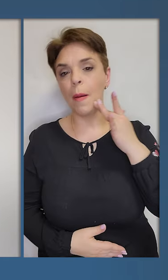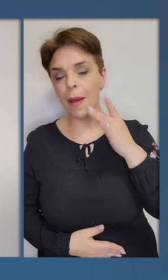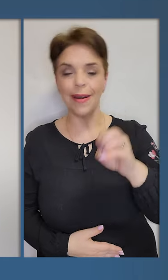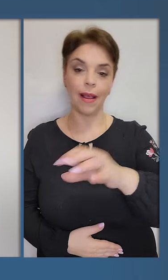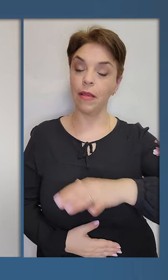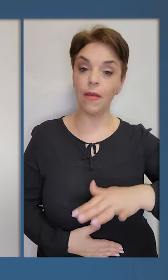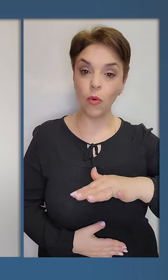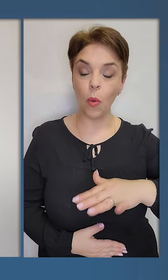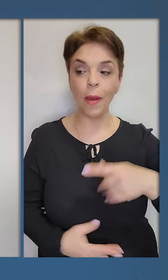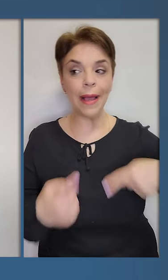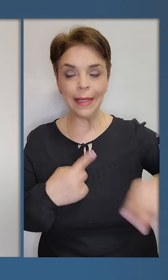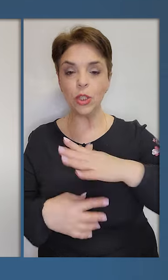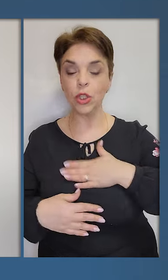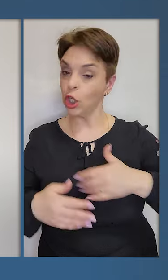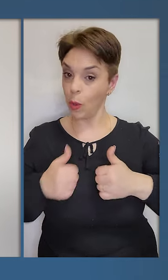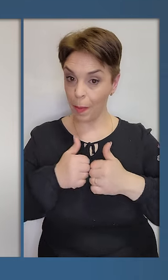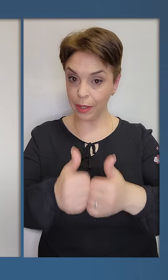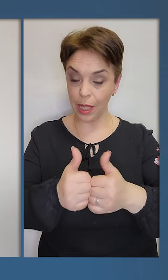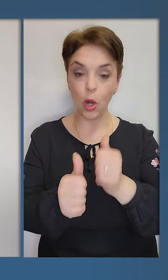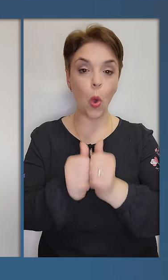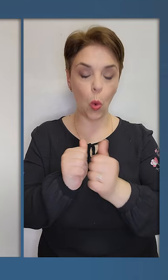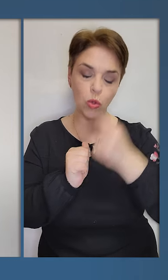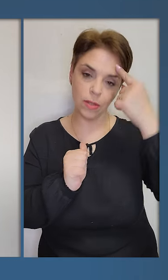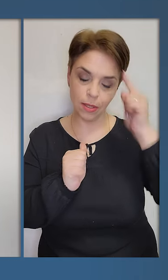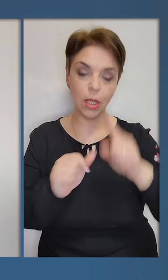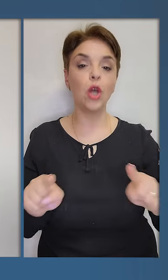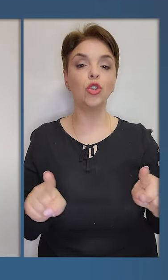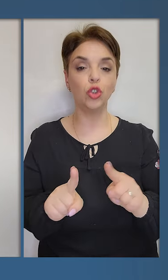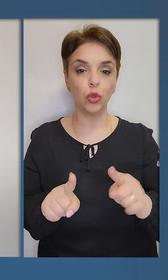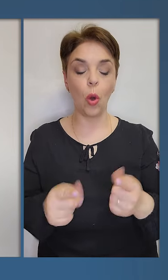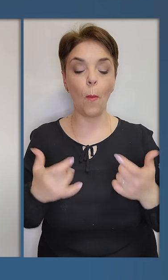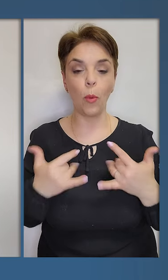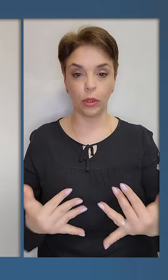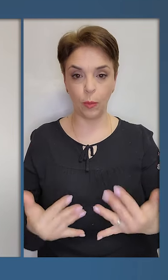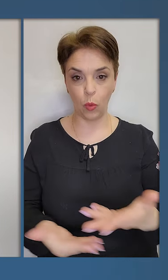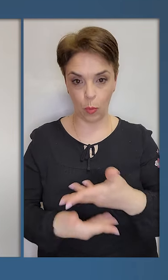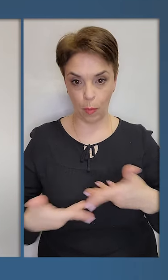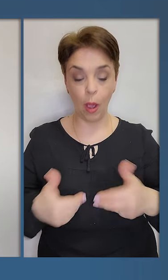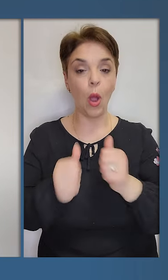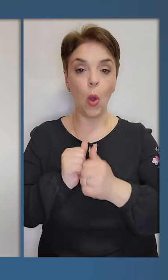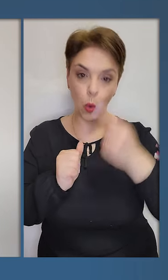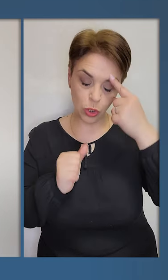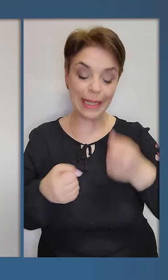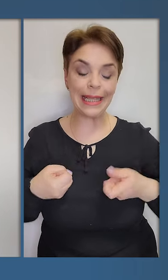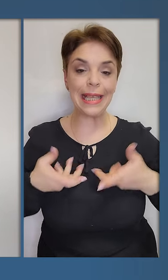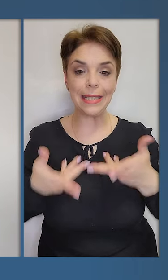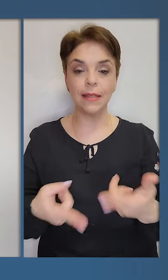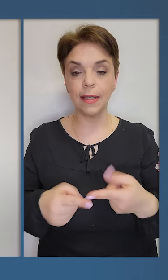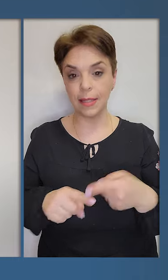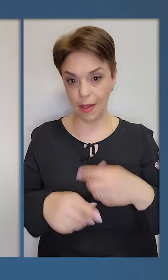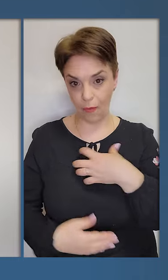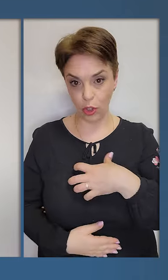Америка, Європа, інші наші партнери. Кожен знає, що потребуємо. Кожен знає,